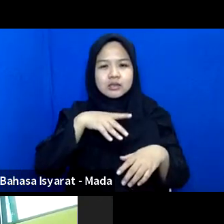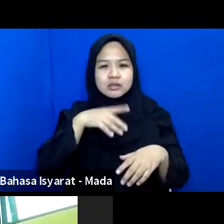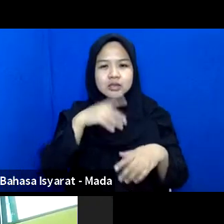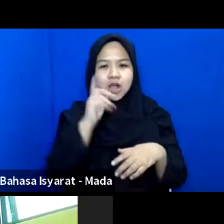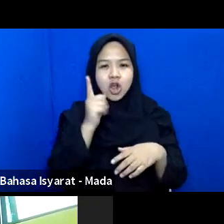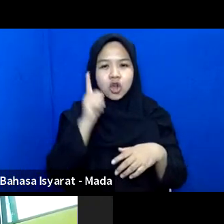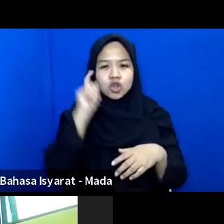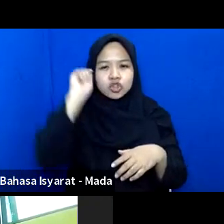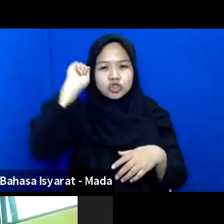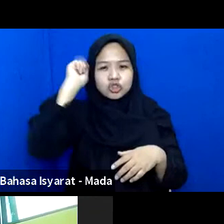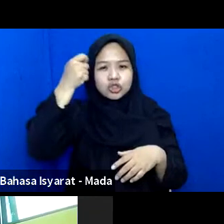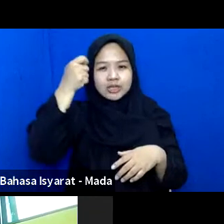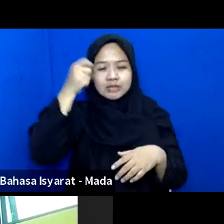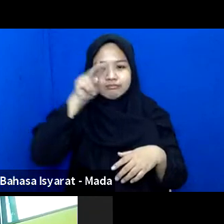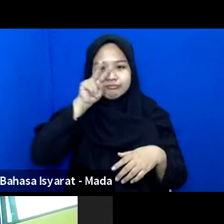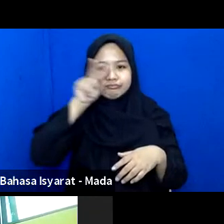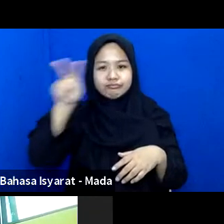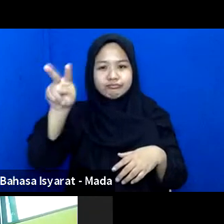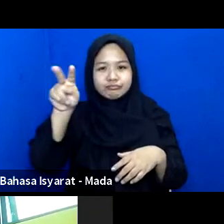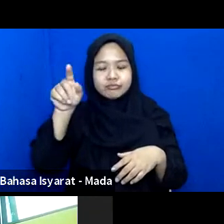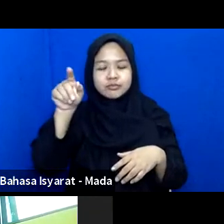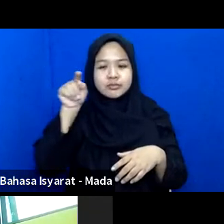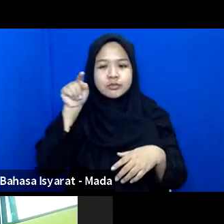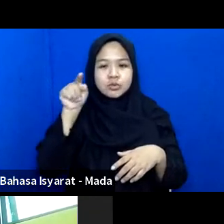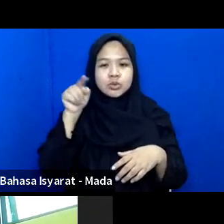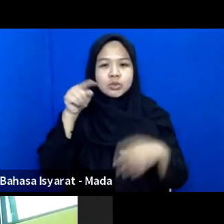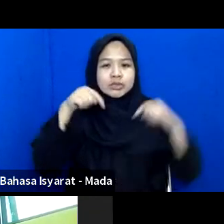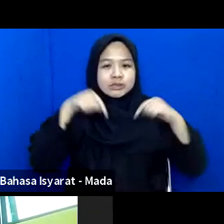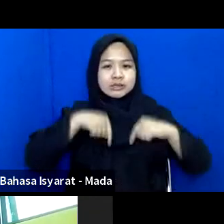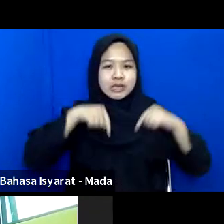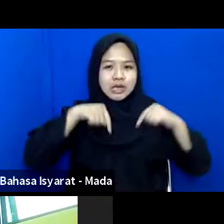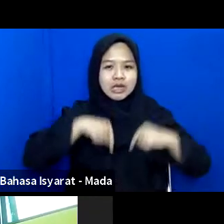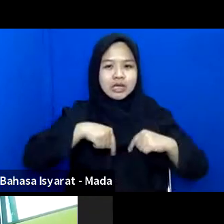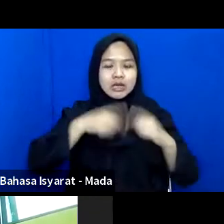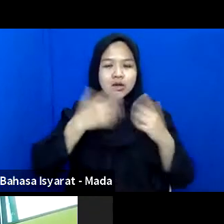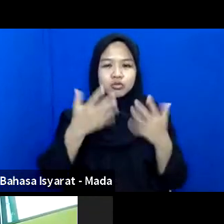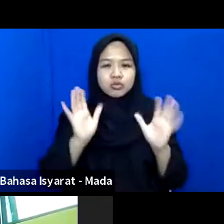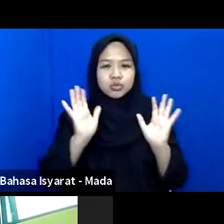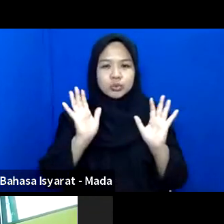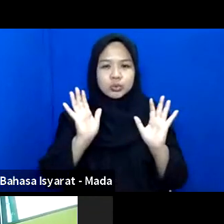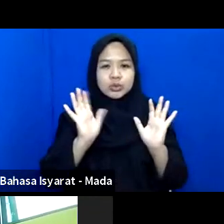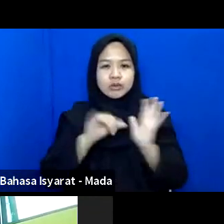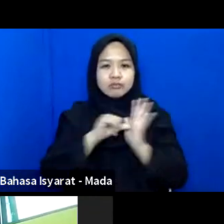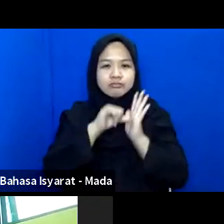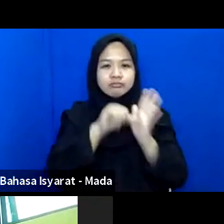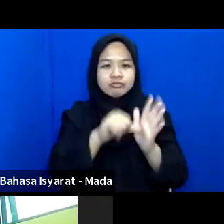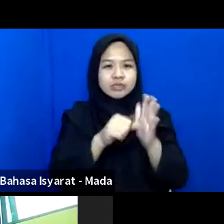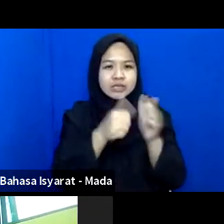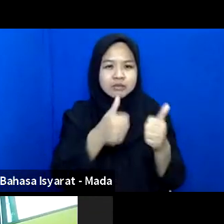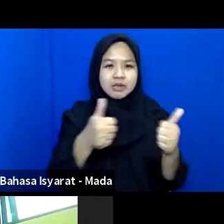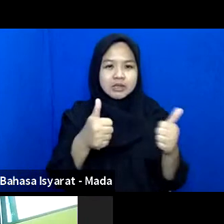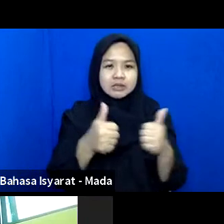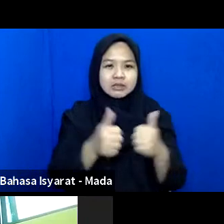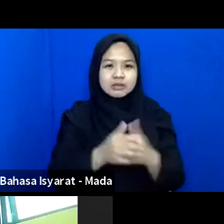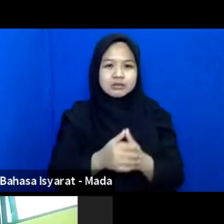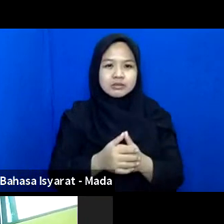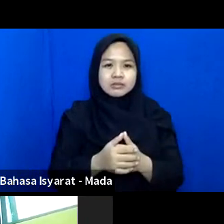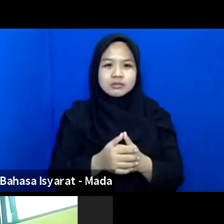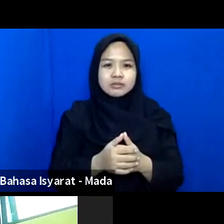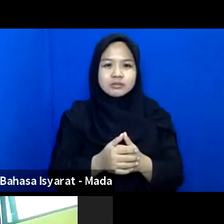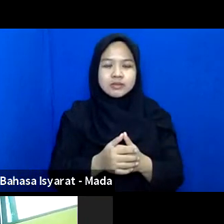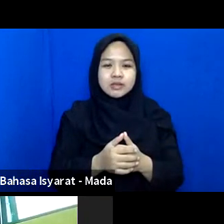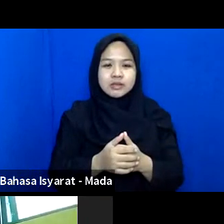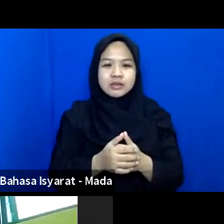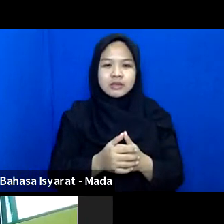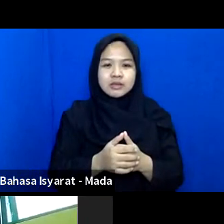Untuk Melihat Sekarang Sudah Tertangani Dengan Baik Kemudian Untuk